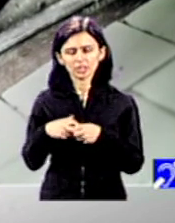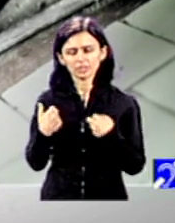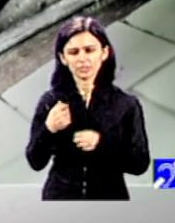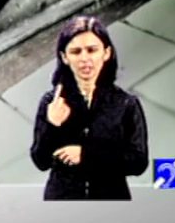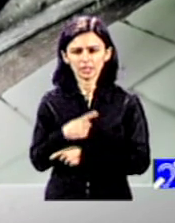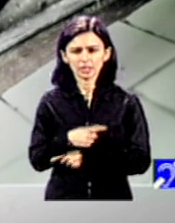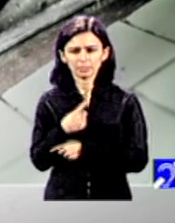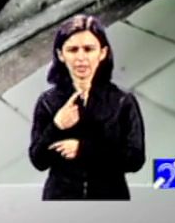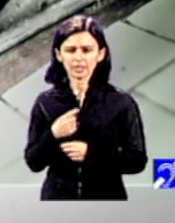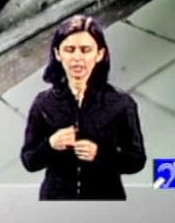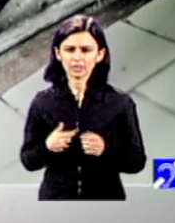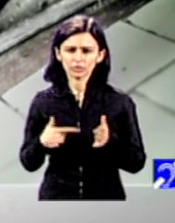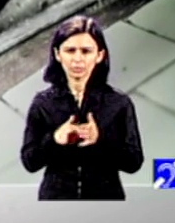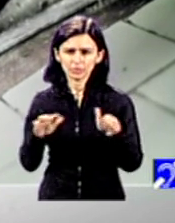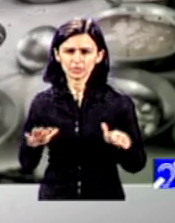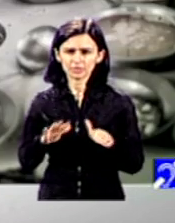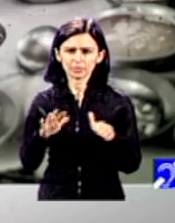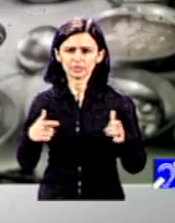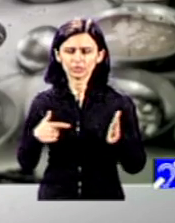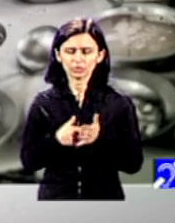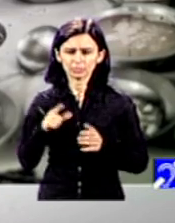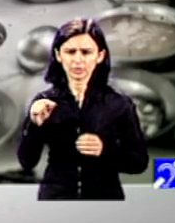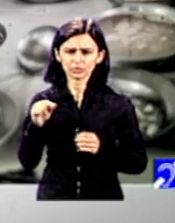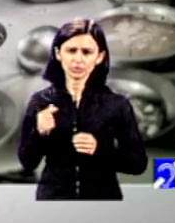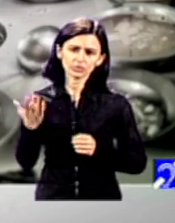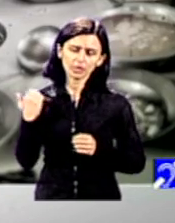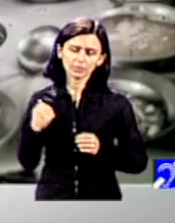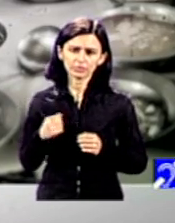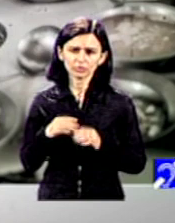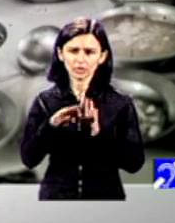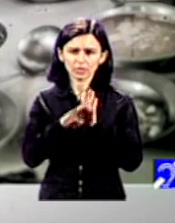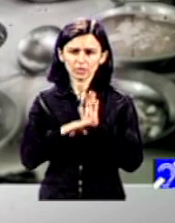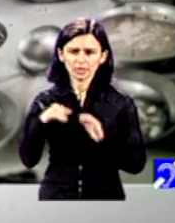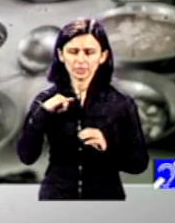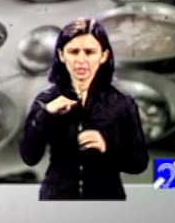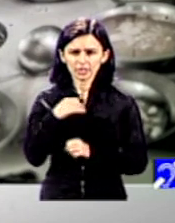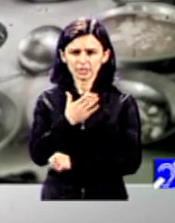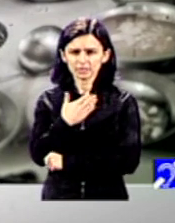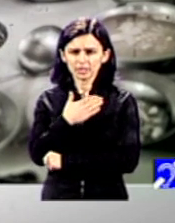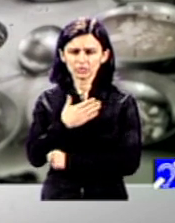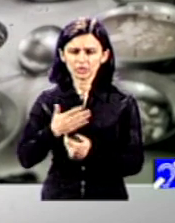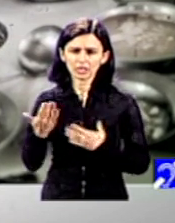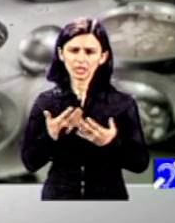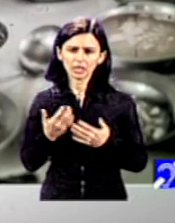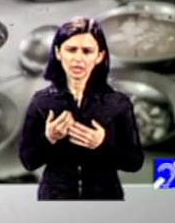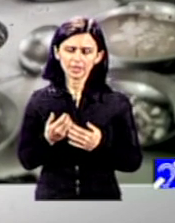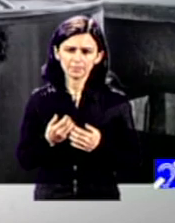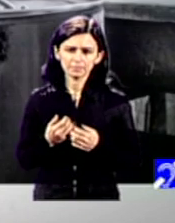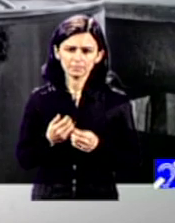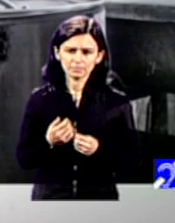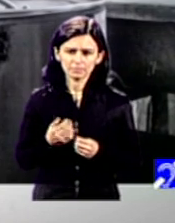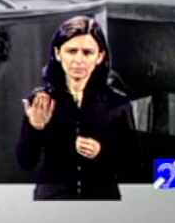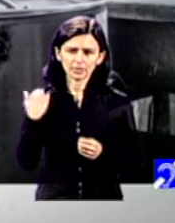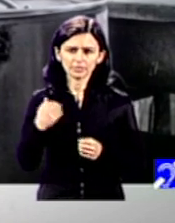și am avut atunci un program de interes național, PIN, așa cum se prescurtează acronimul, care era bazat exact pe înființarea de